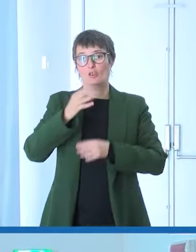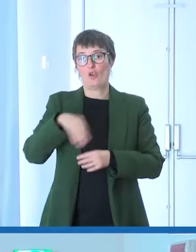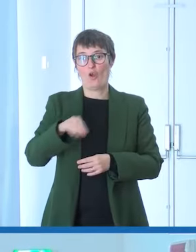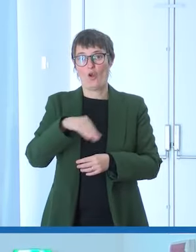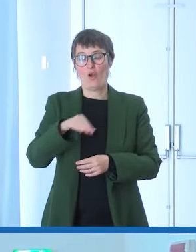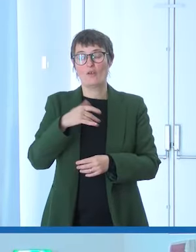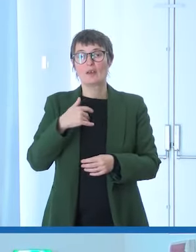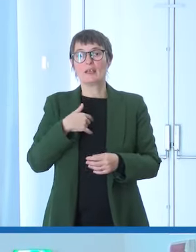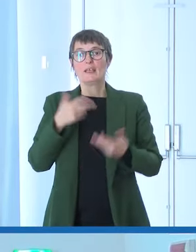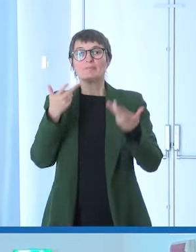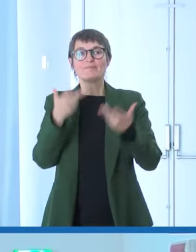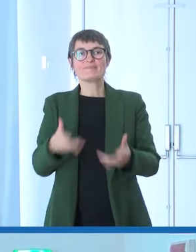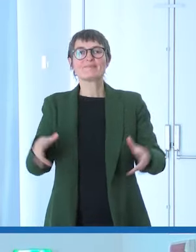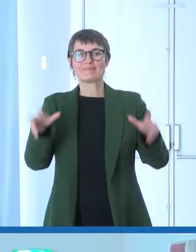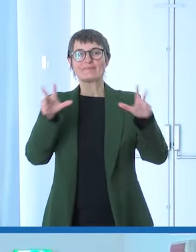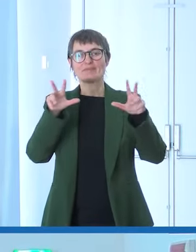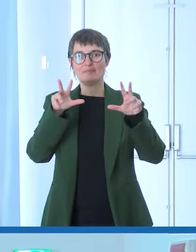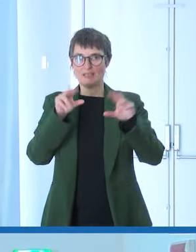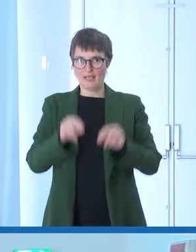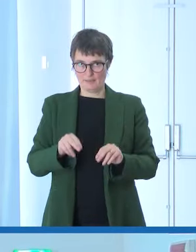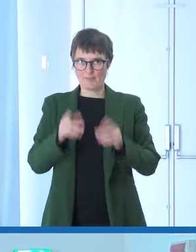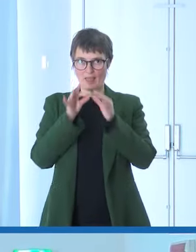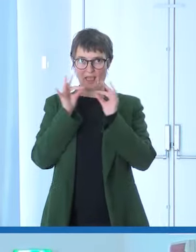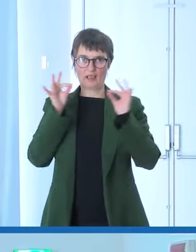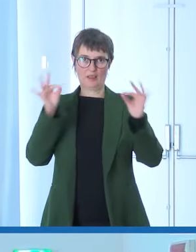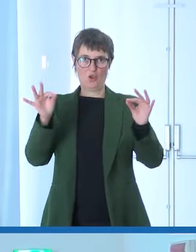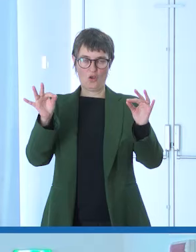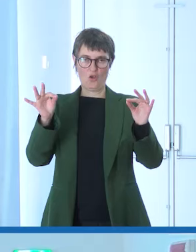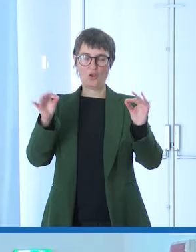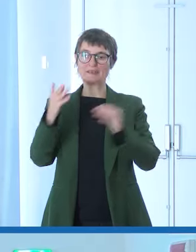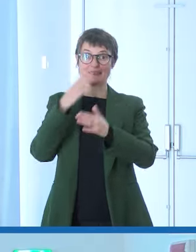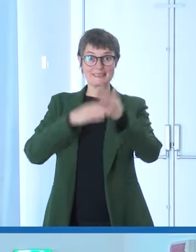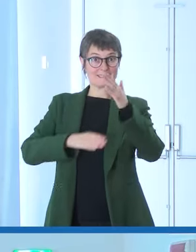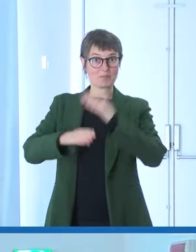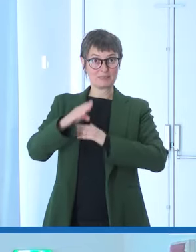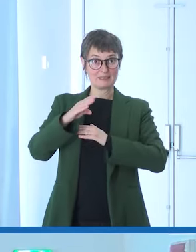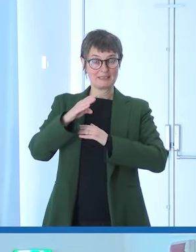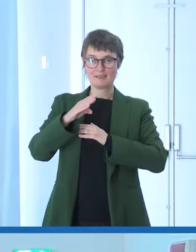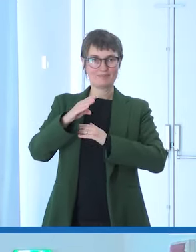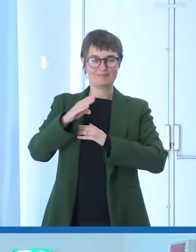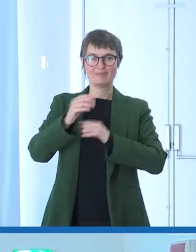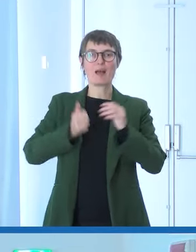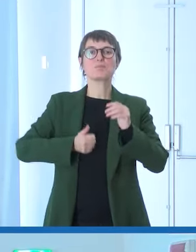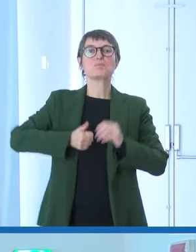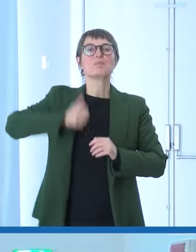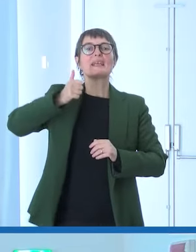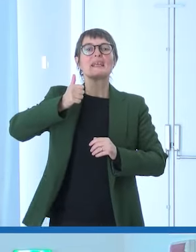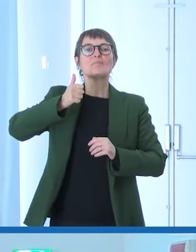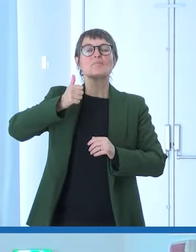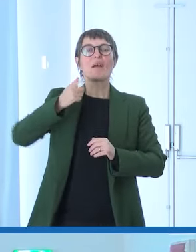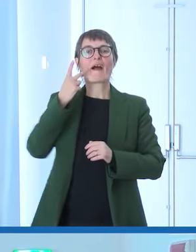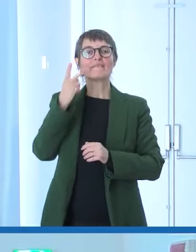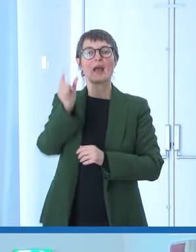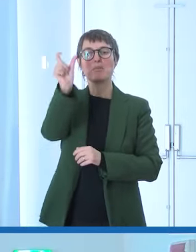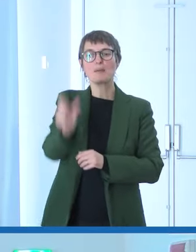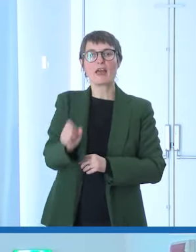Ripeto, prima della disabilità c'è la persona e per me la persona significa che c'è la sua vita quotidiana, c'è il